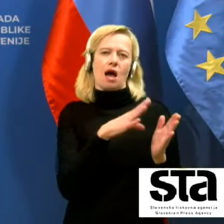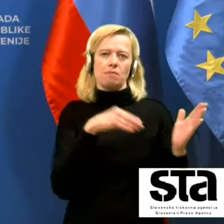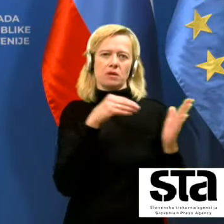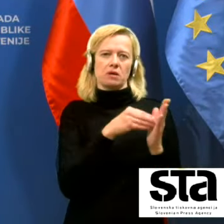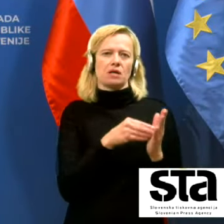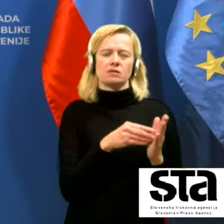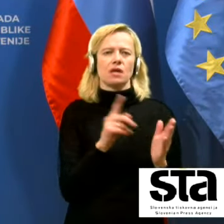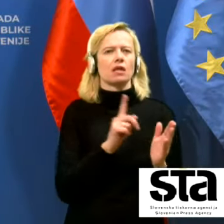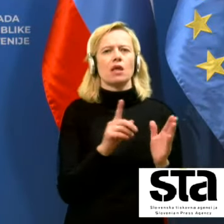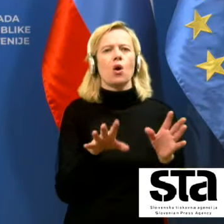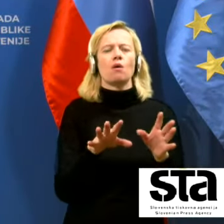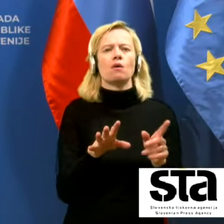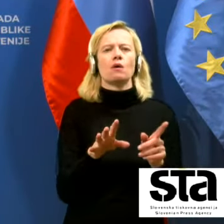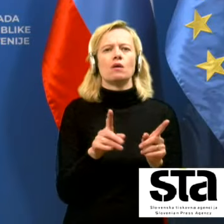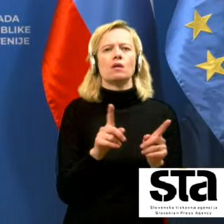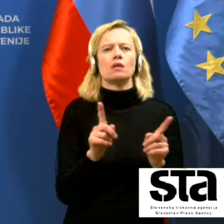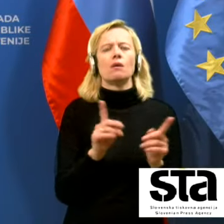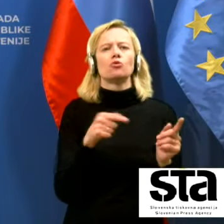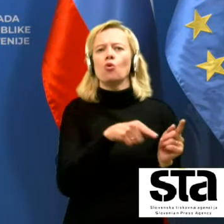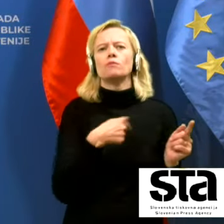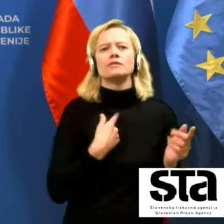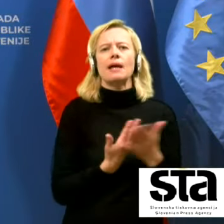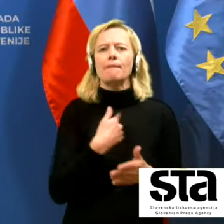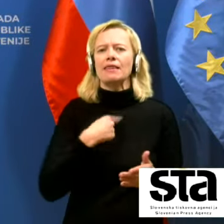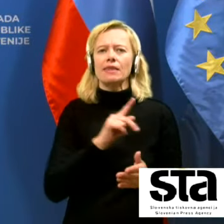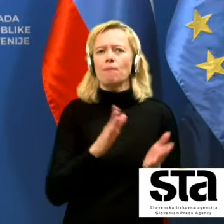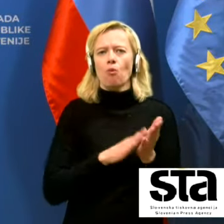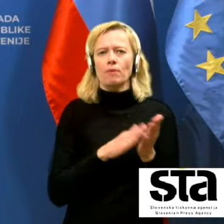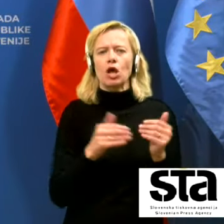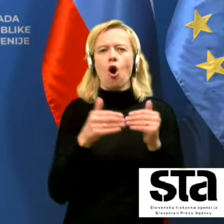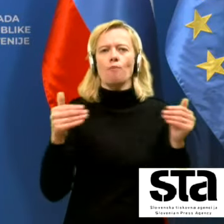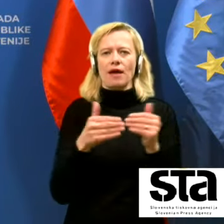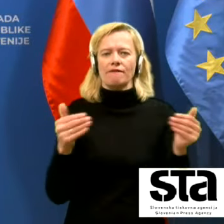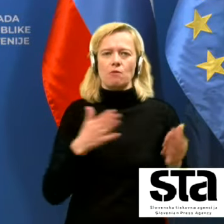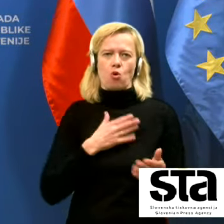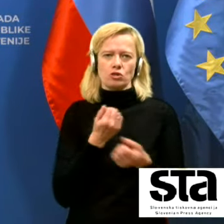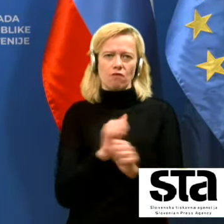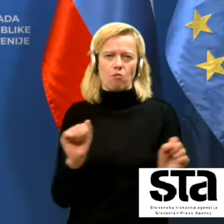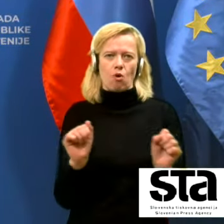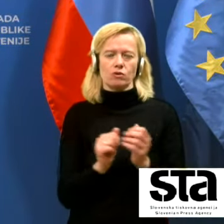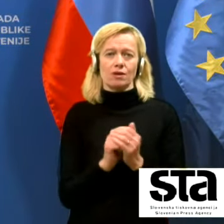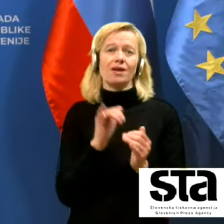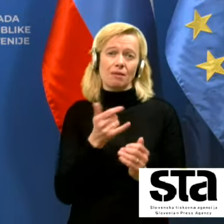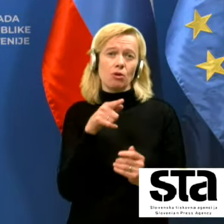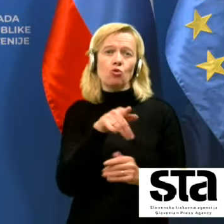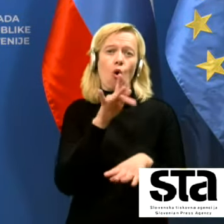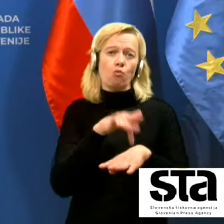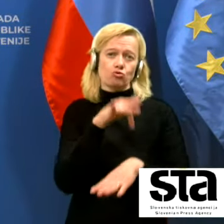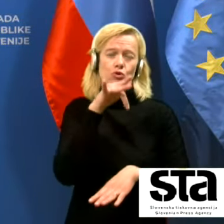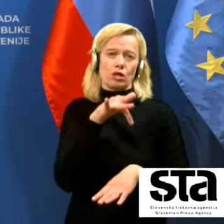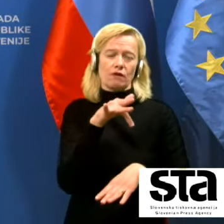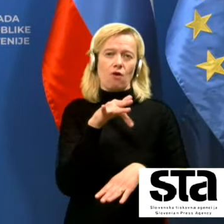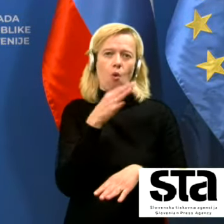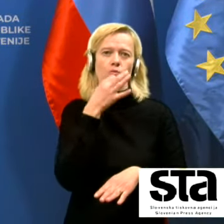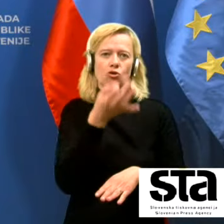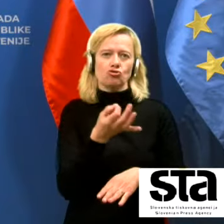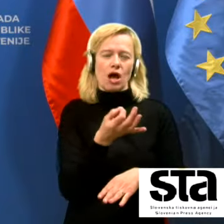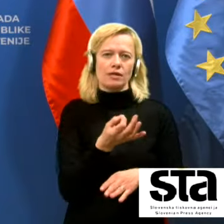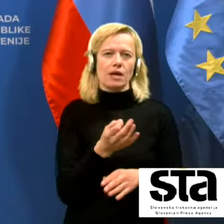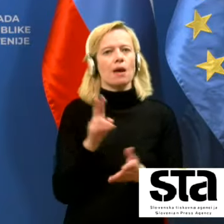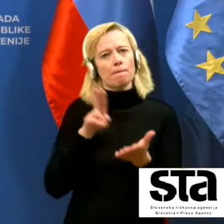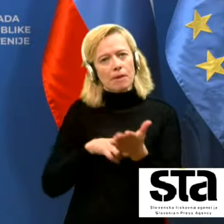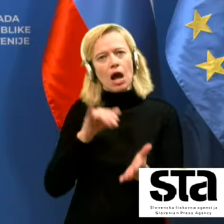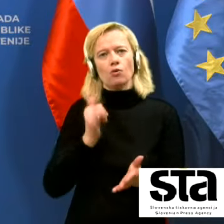jemljem, kot omejevanje svoje svobode. Je pa to občutljivo vprašanje, prav je, da je občutljivo vprašanje,